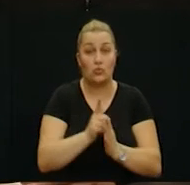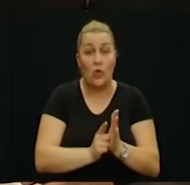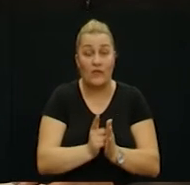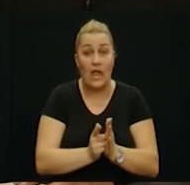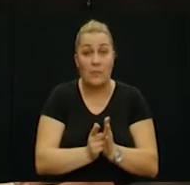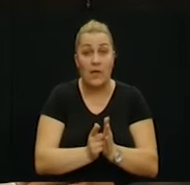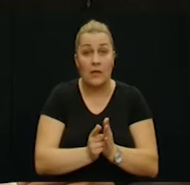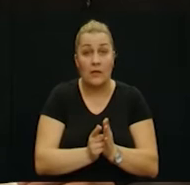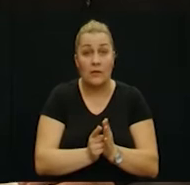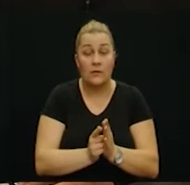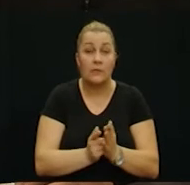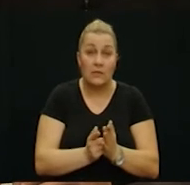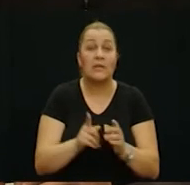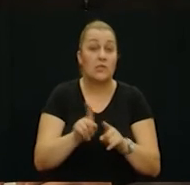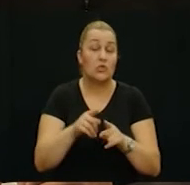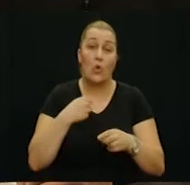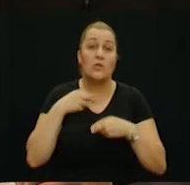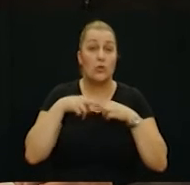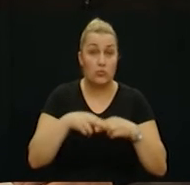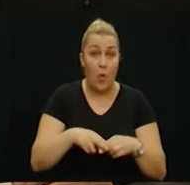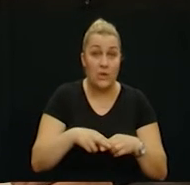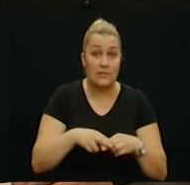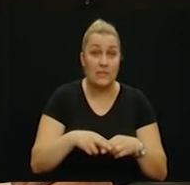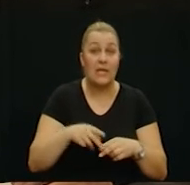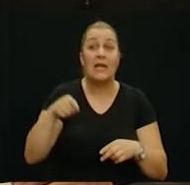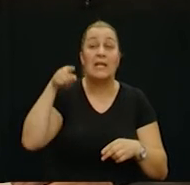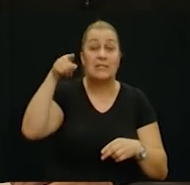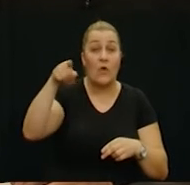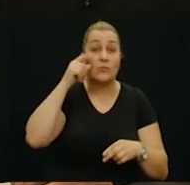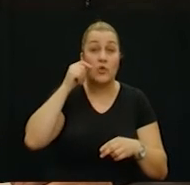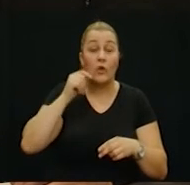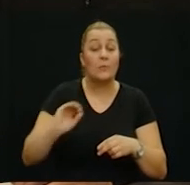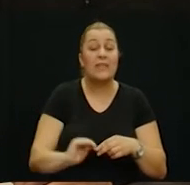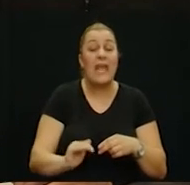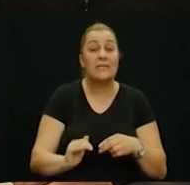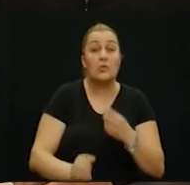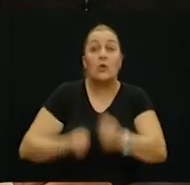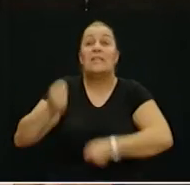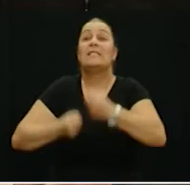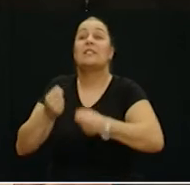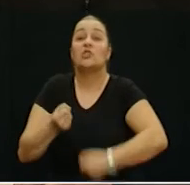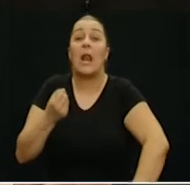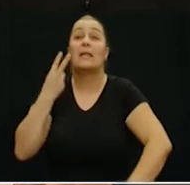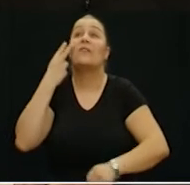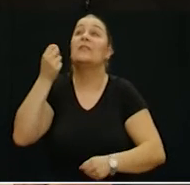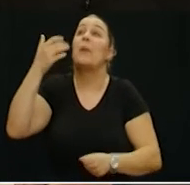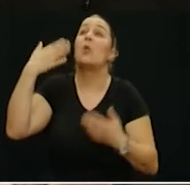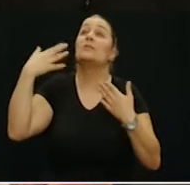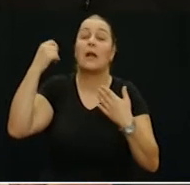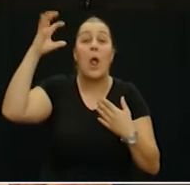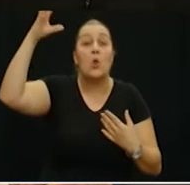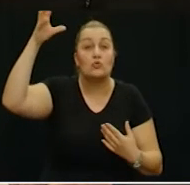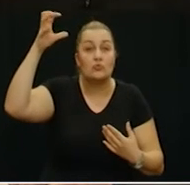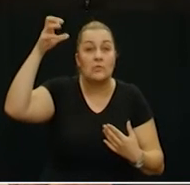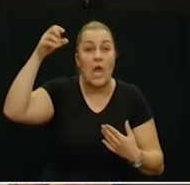skloništima, tako i kod nas u bolinci. Za njim su istrčala djeca da vide malo zraka, da vide malo sunca.